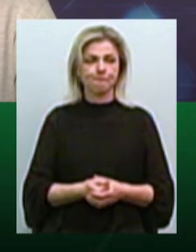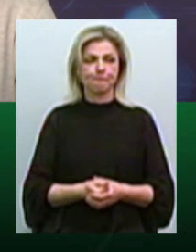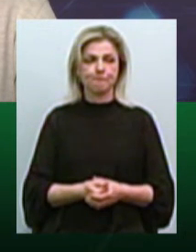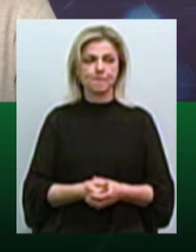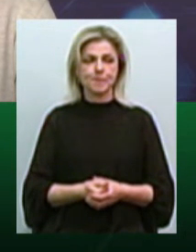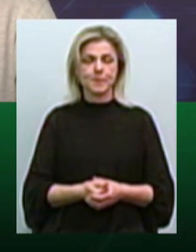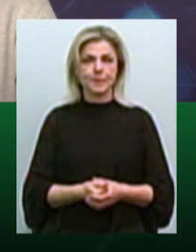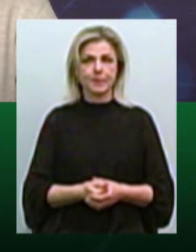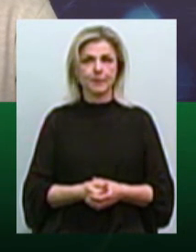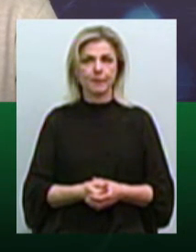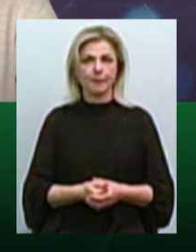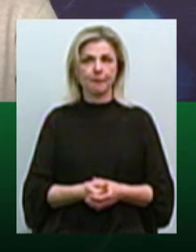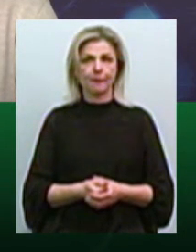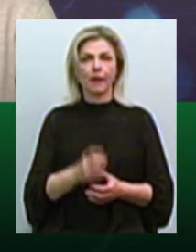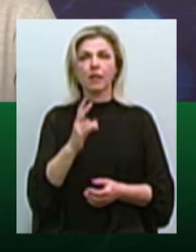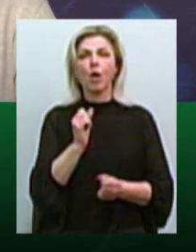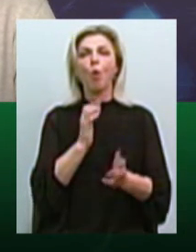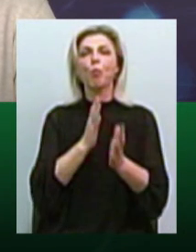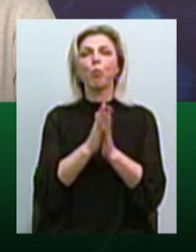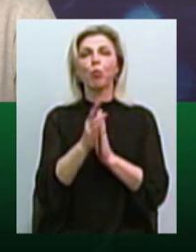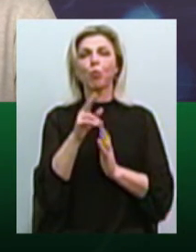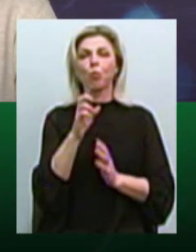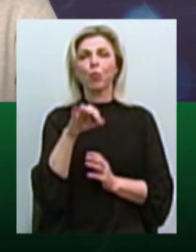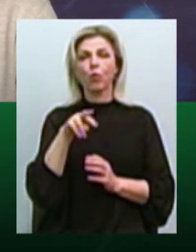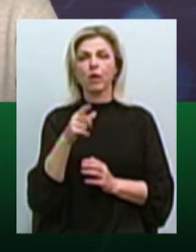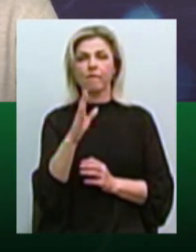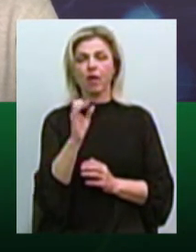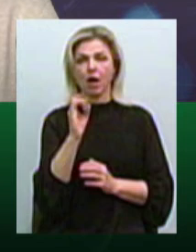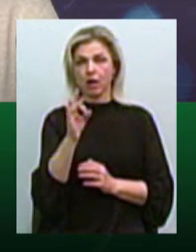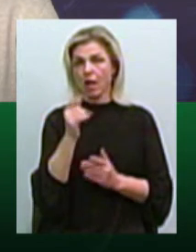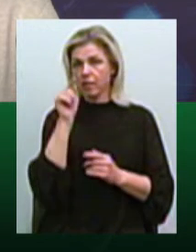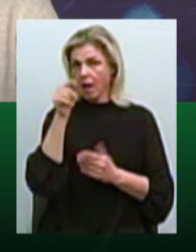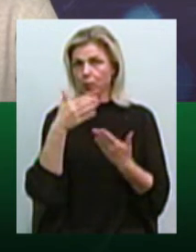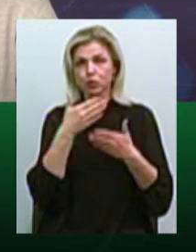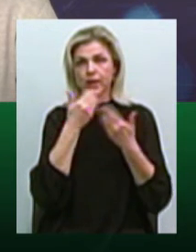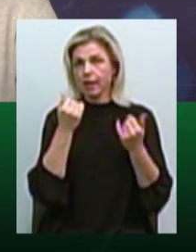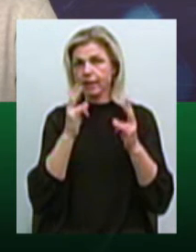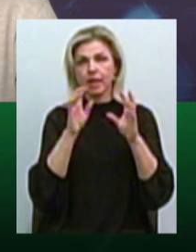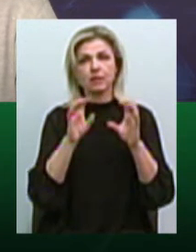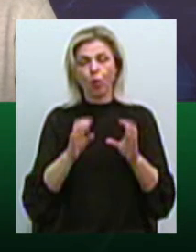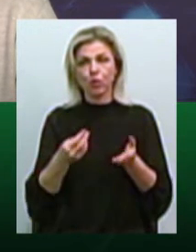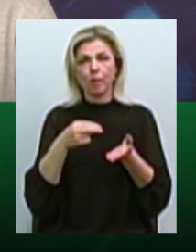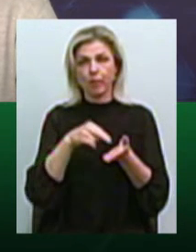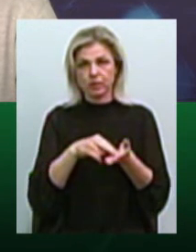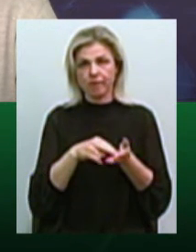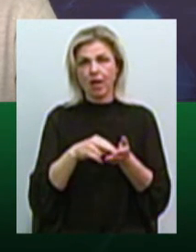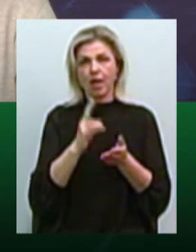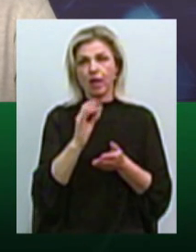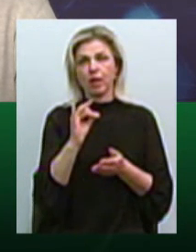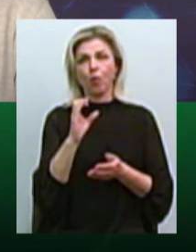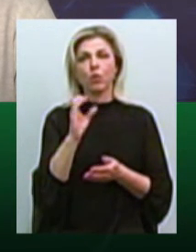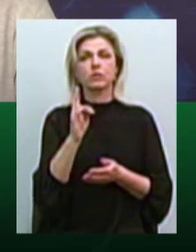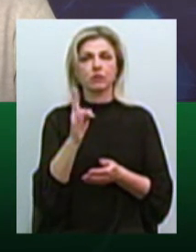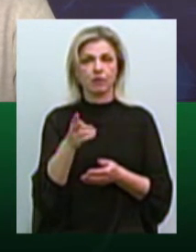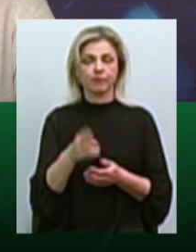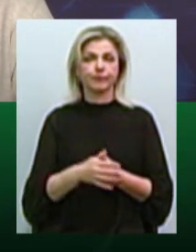на бульваре уже немає незаконно встановлених малих архітектурных форм. и